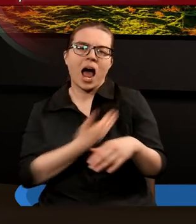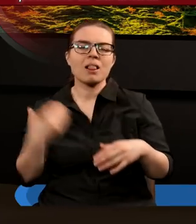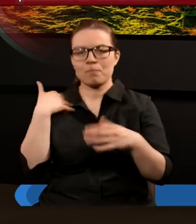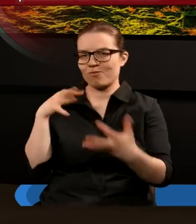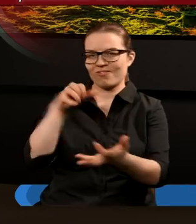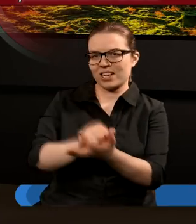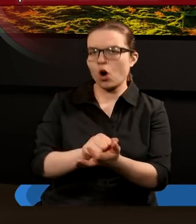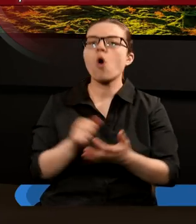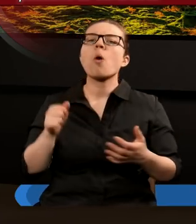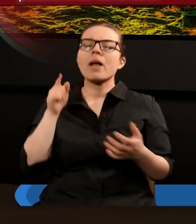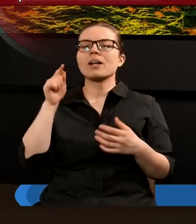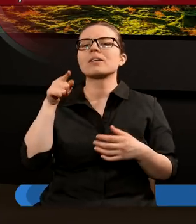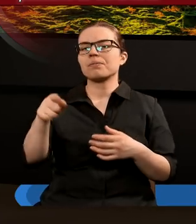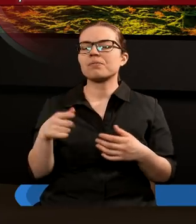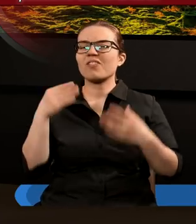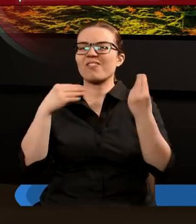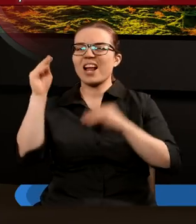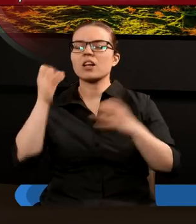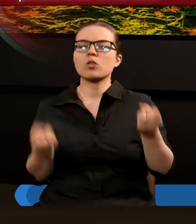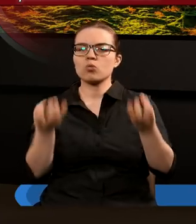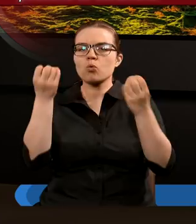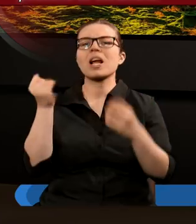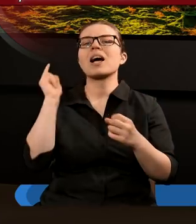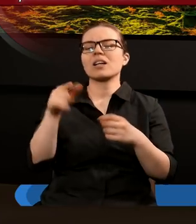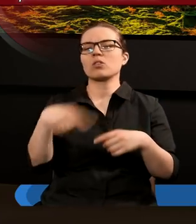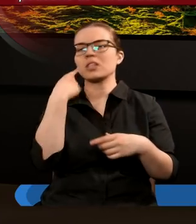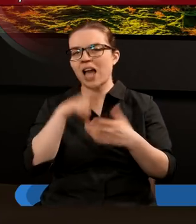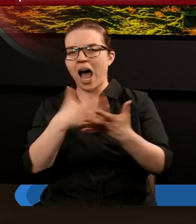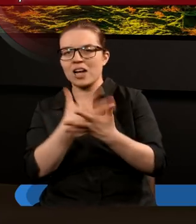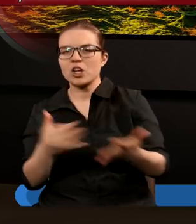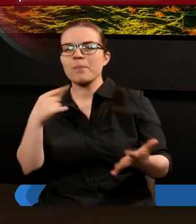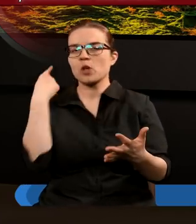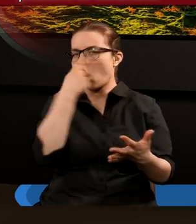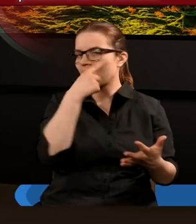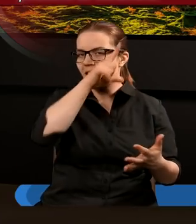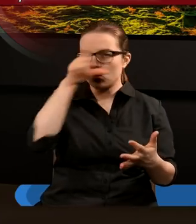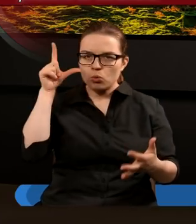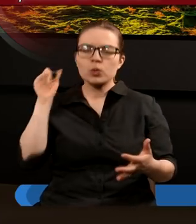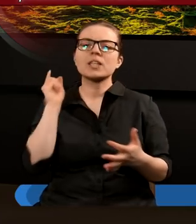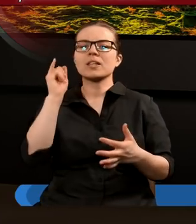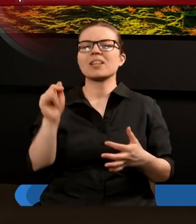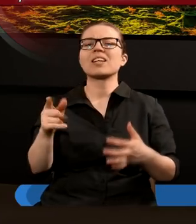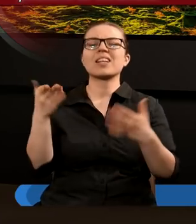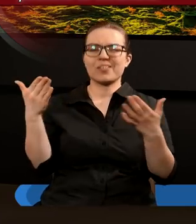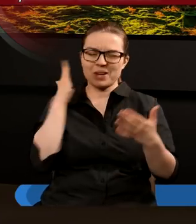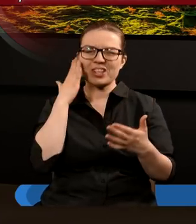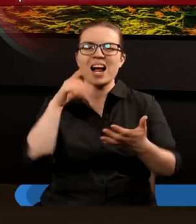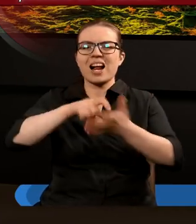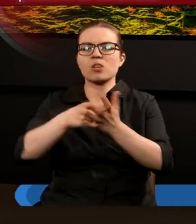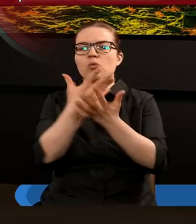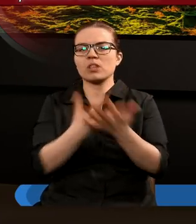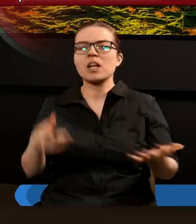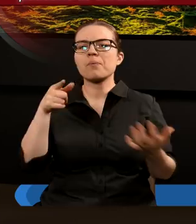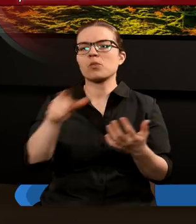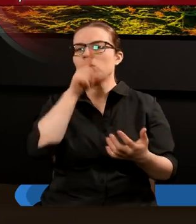i czyni wielkie cuda tak, że jogień z nieba spuszcza na ziemię na oczach ludzi i zwodzi mieszkańców ziemi przez cuda, jakie